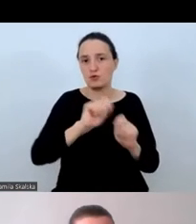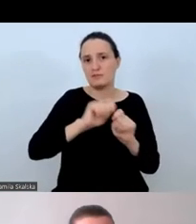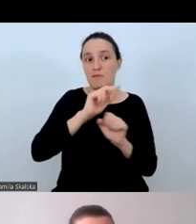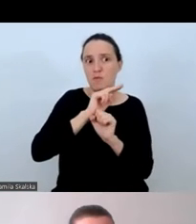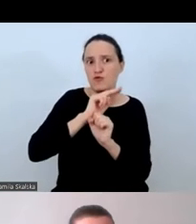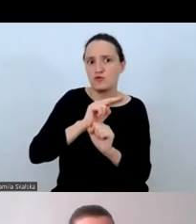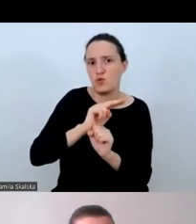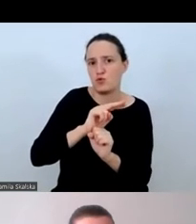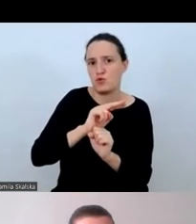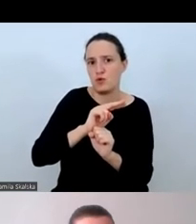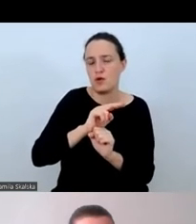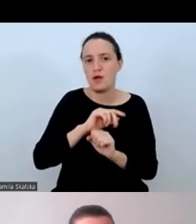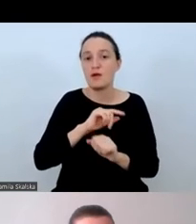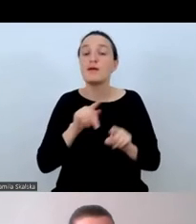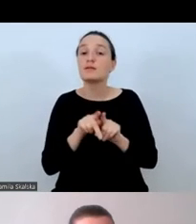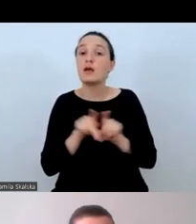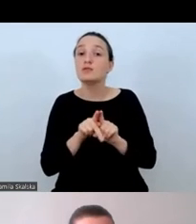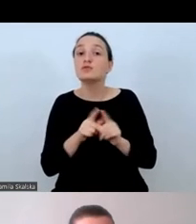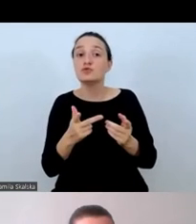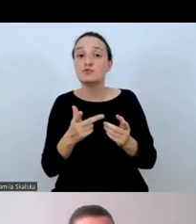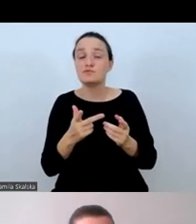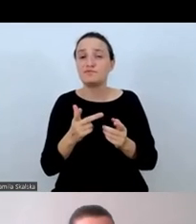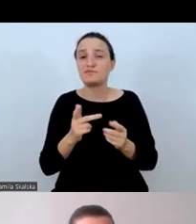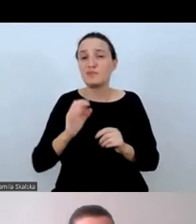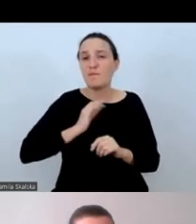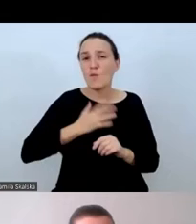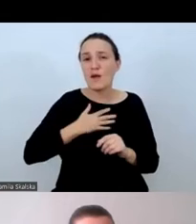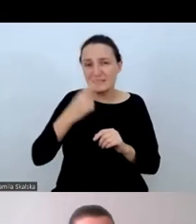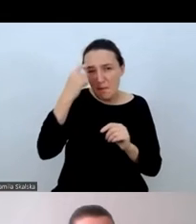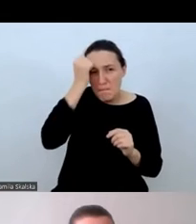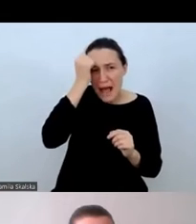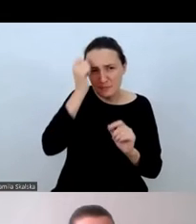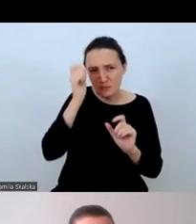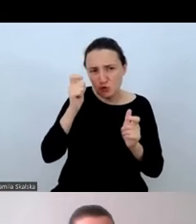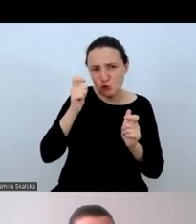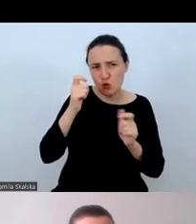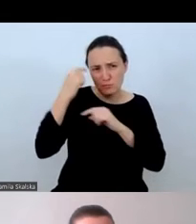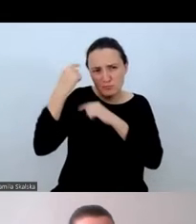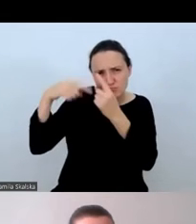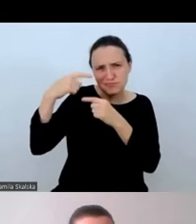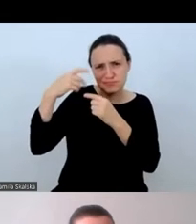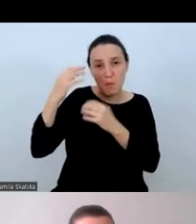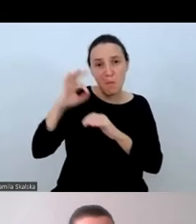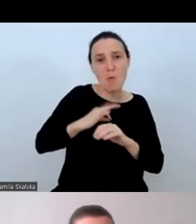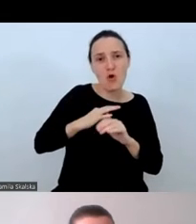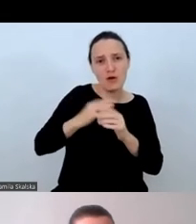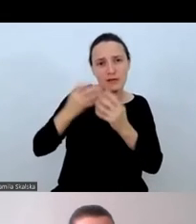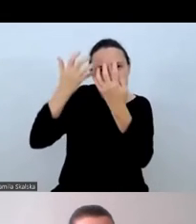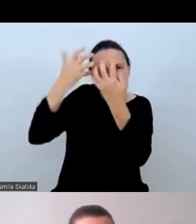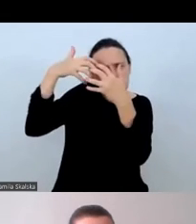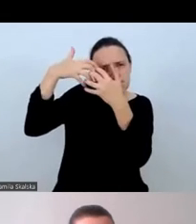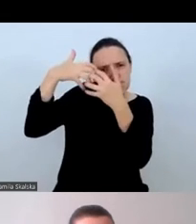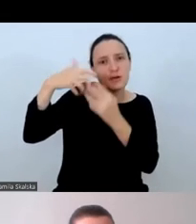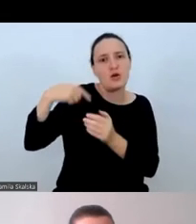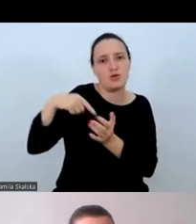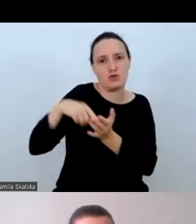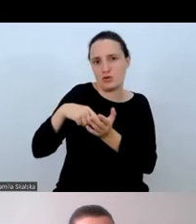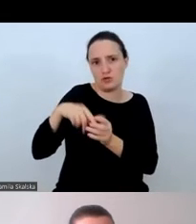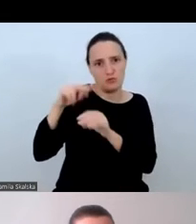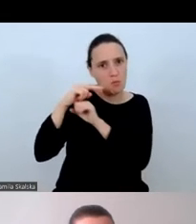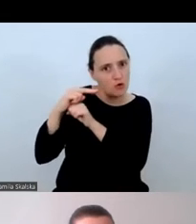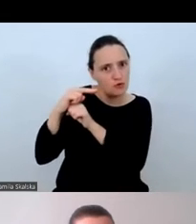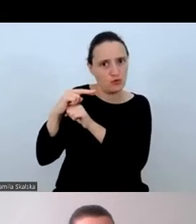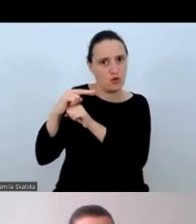Tłumacz monitoruje również swoją własną pamięć i zdolność przetwarzania. Monitoruje, czy